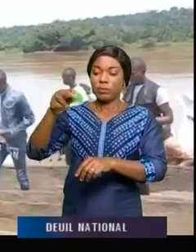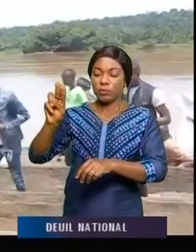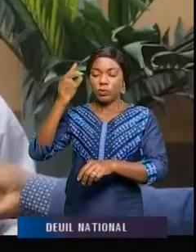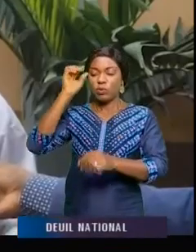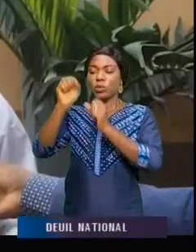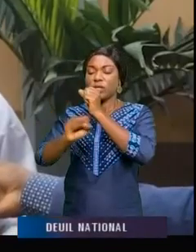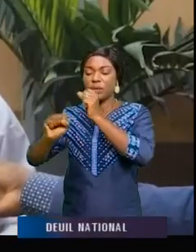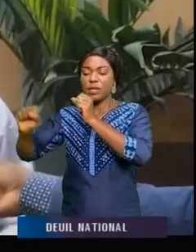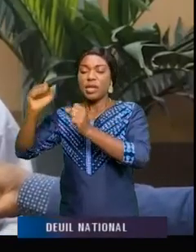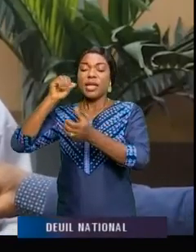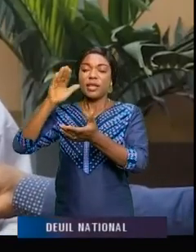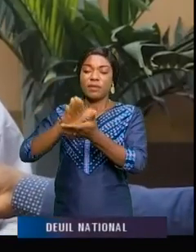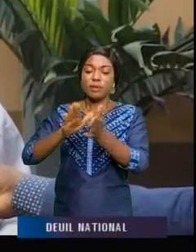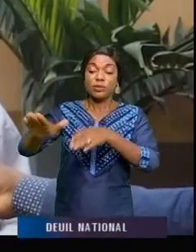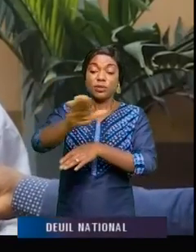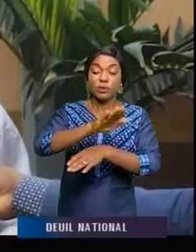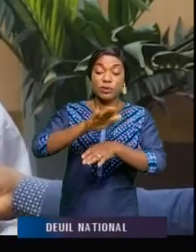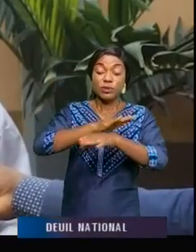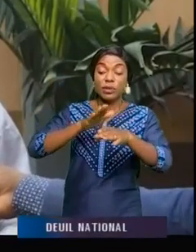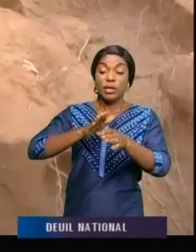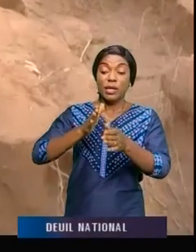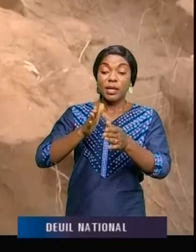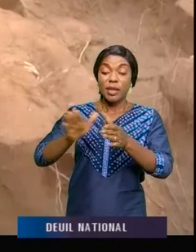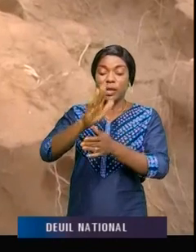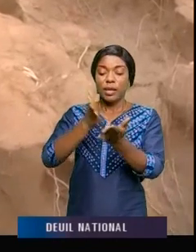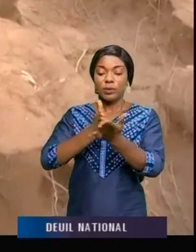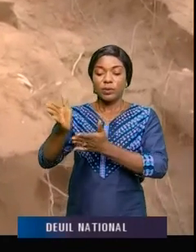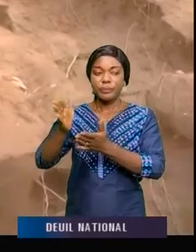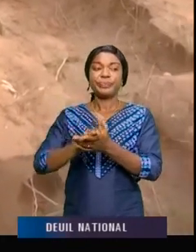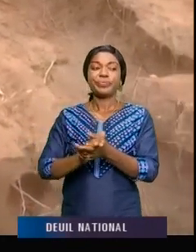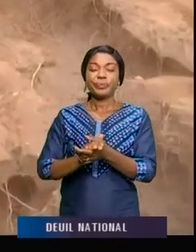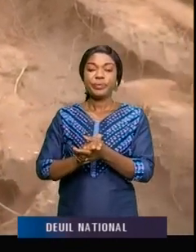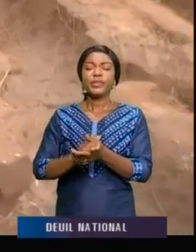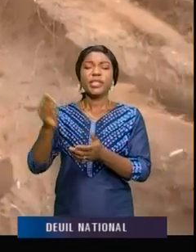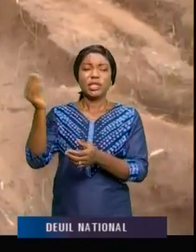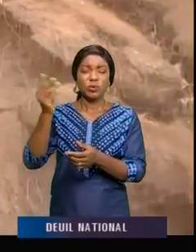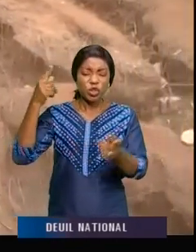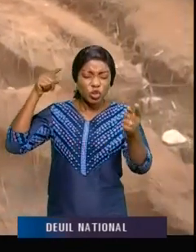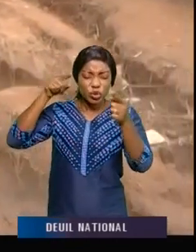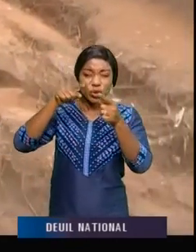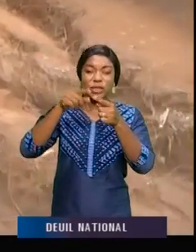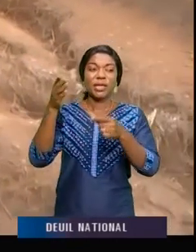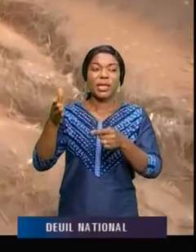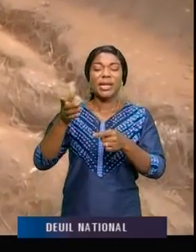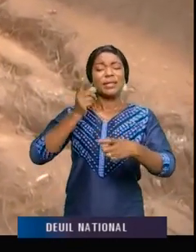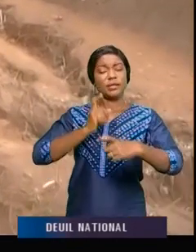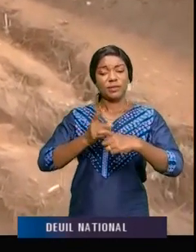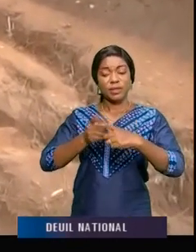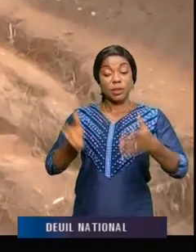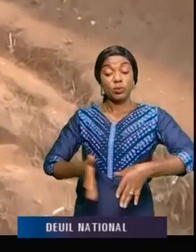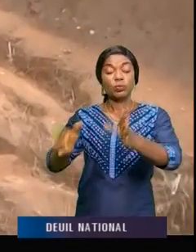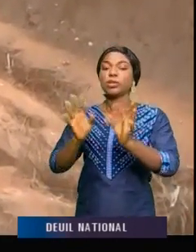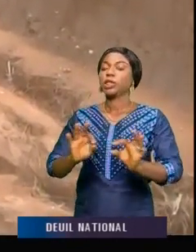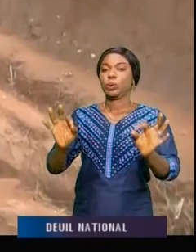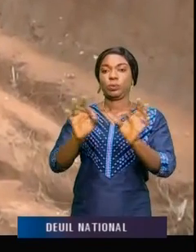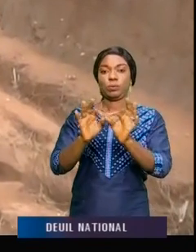Ici à Boulungou, les milliers arides, il n pas de route de Kikuit, arriver jusqu'ici ce n'était pas facile,'est vraiment très pénible.